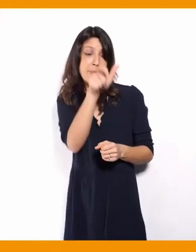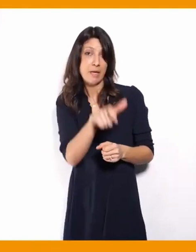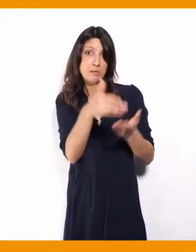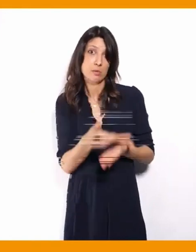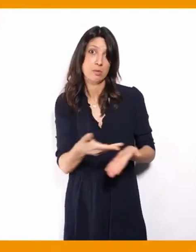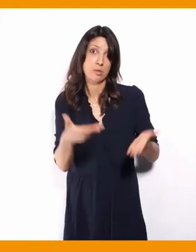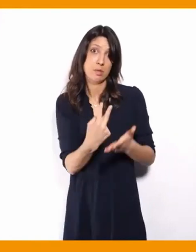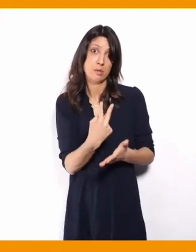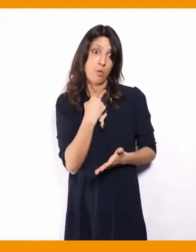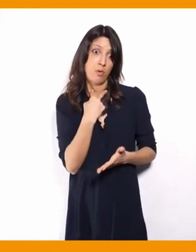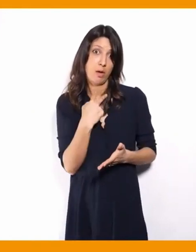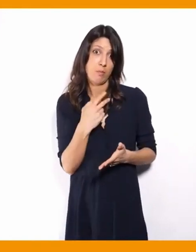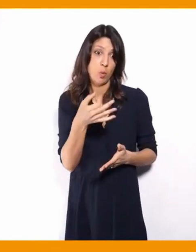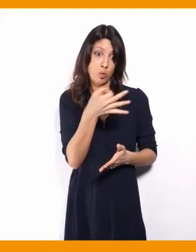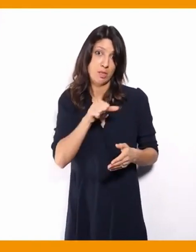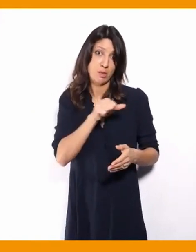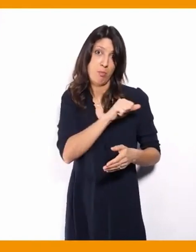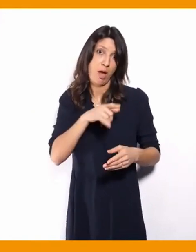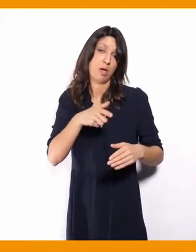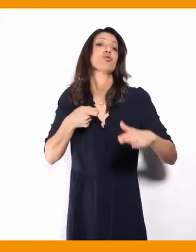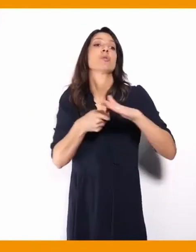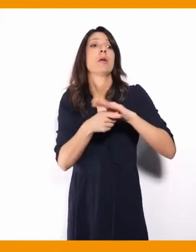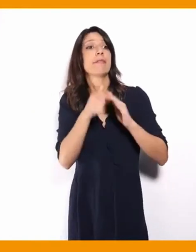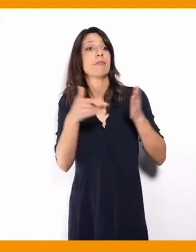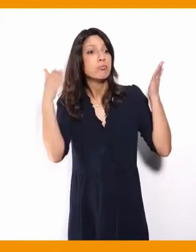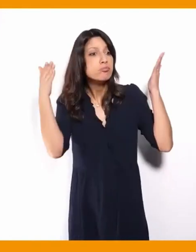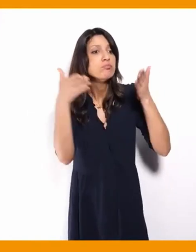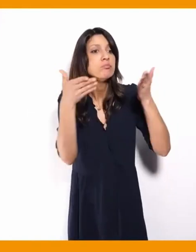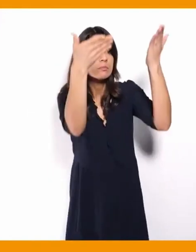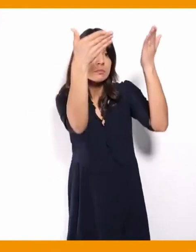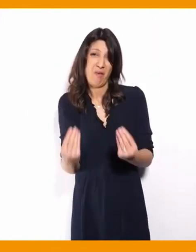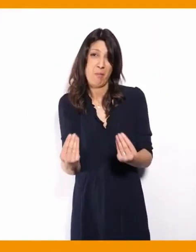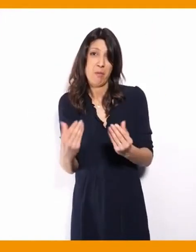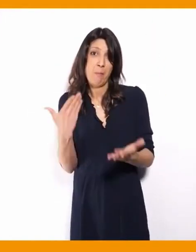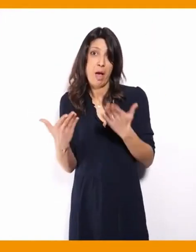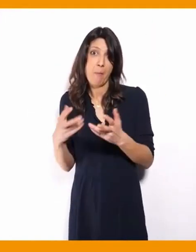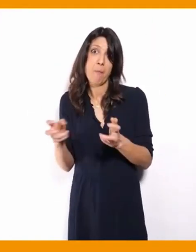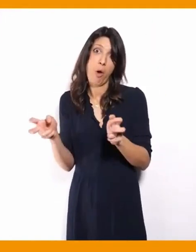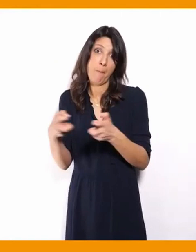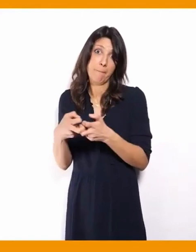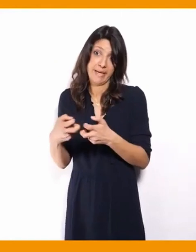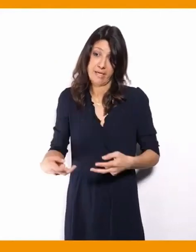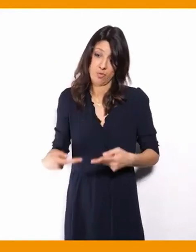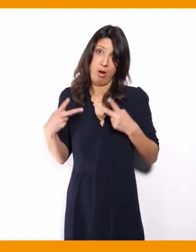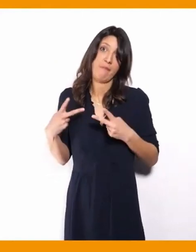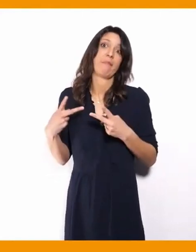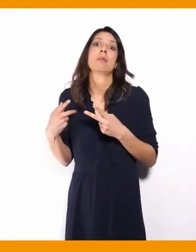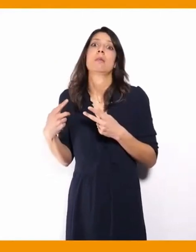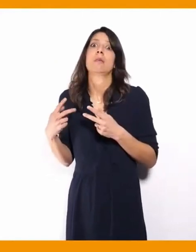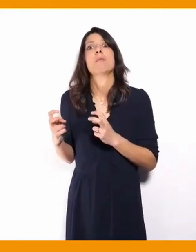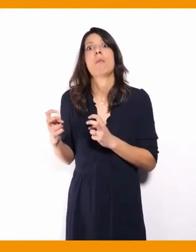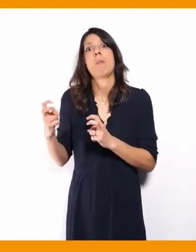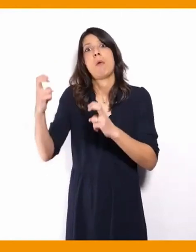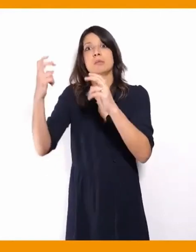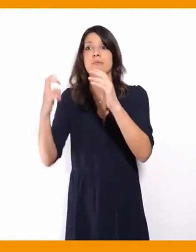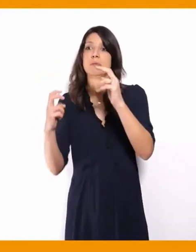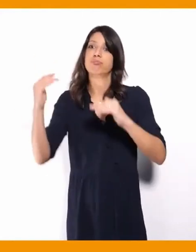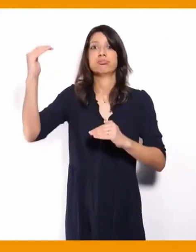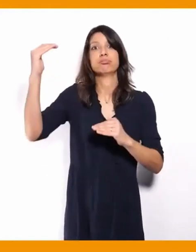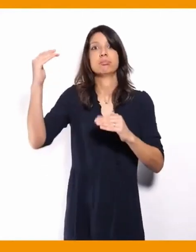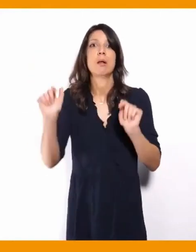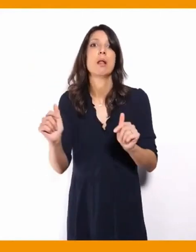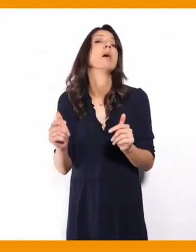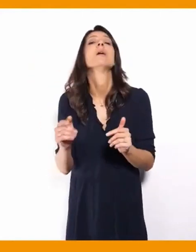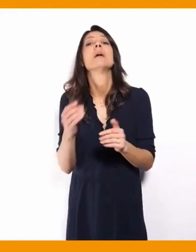la hache doit concerner la personne et pas les revenus du ménage. Une prestation nouvelle, universelle